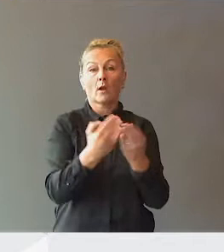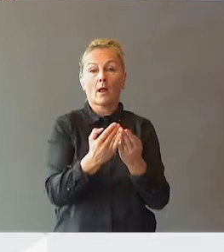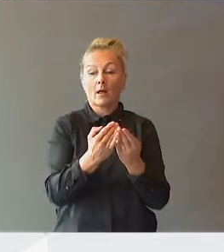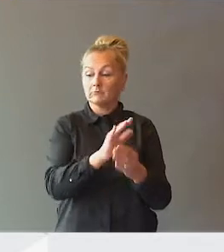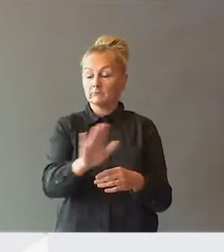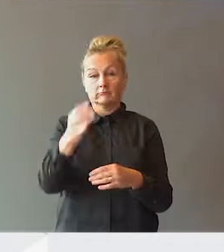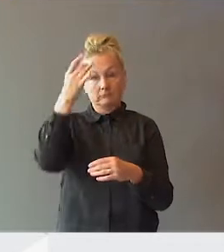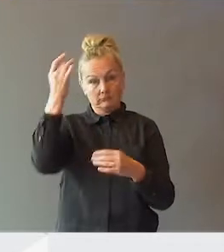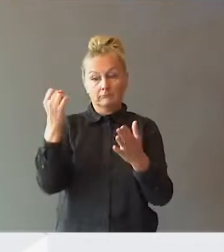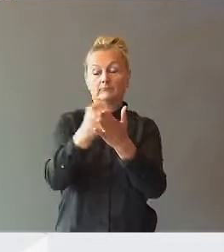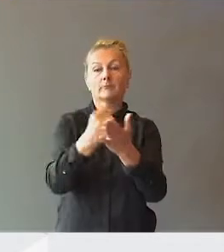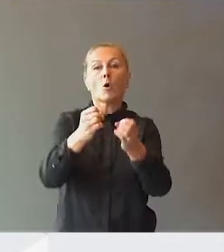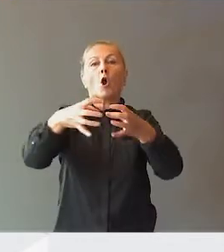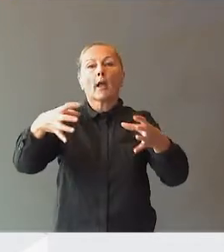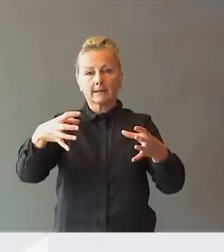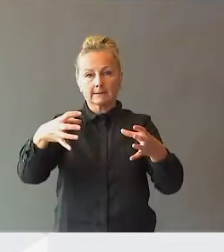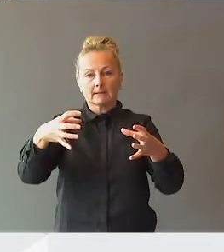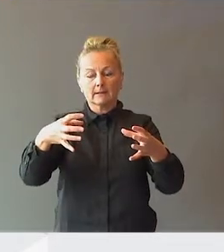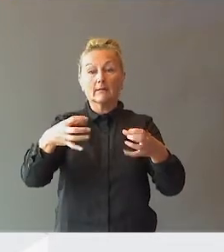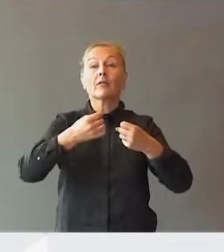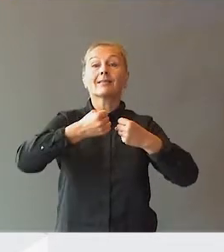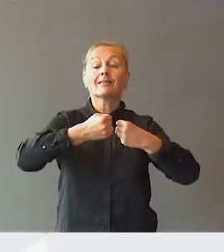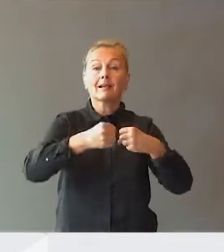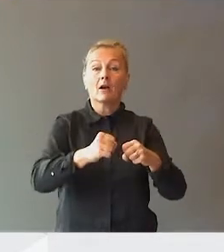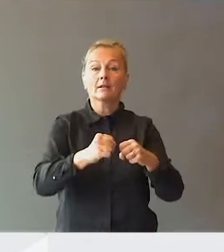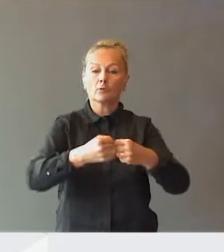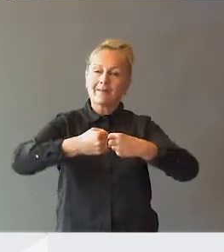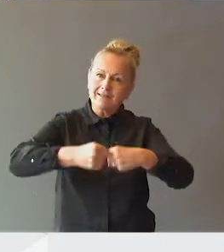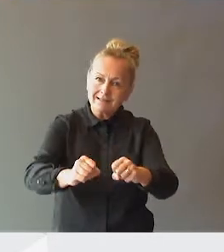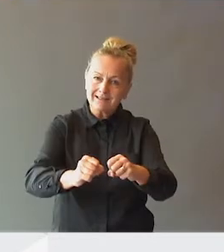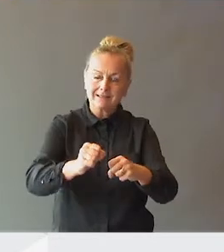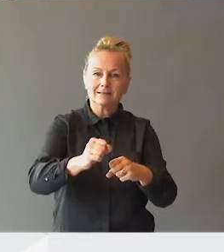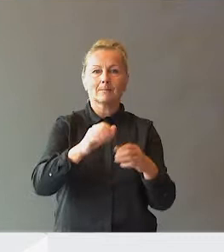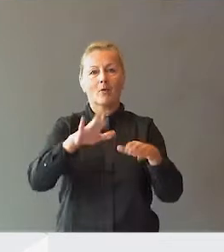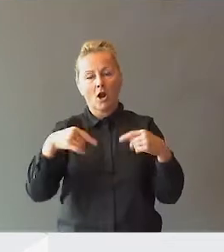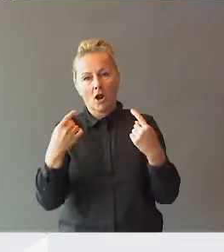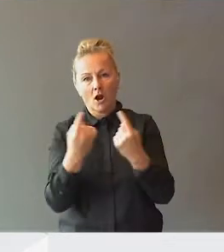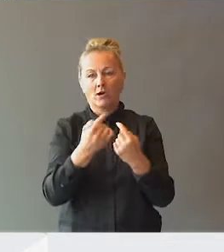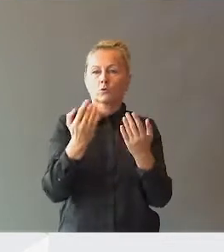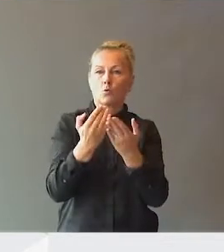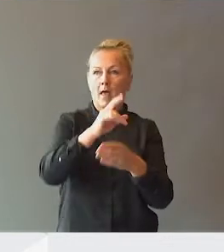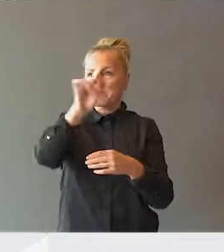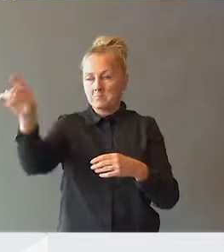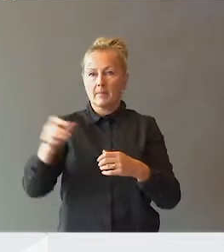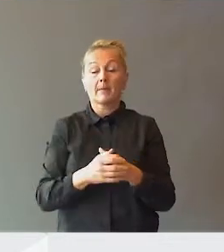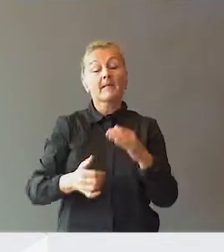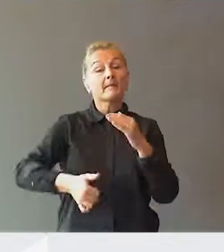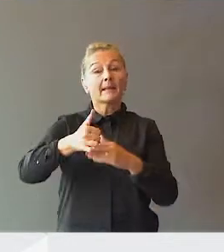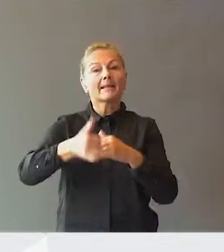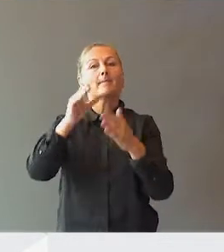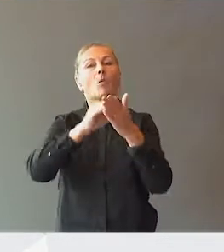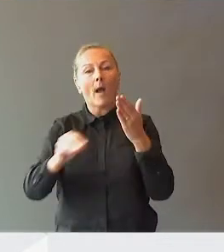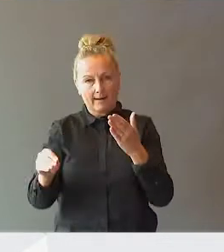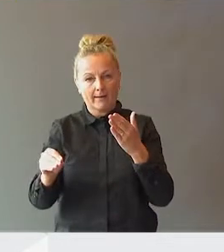kompetanse og bemanning må økes, for at tiltakene skal kunne verksettes ut i barnehage og skole, og det er et viktig